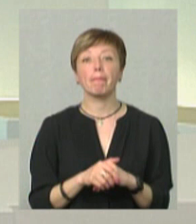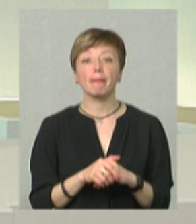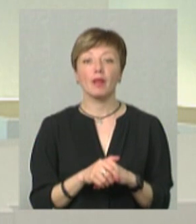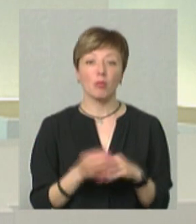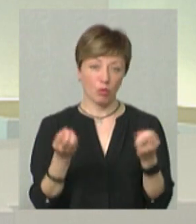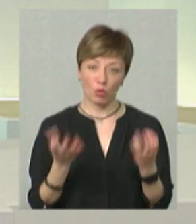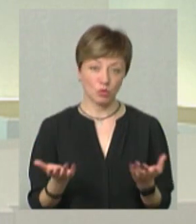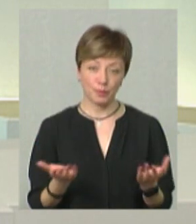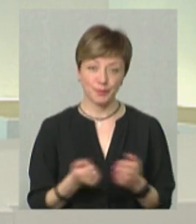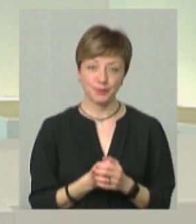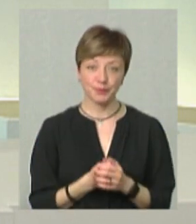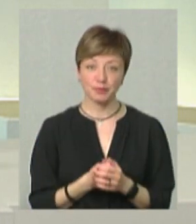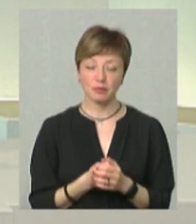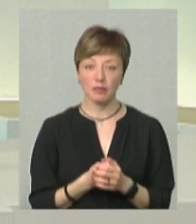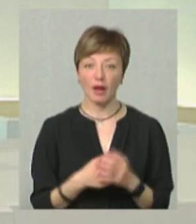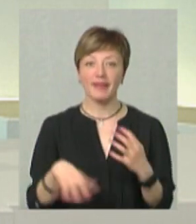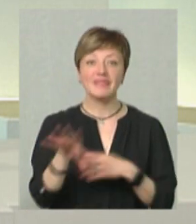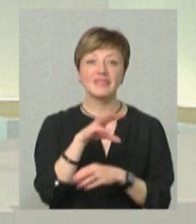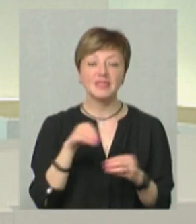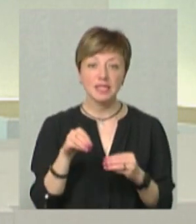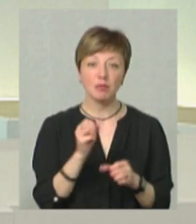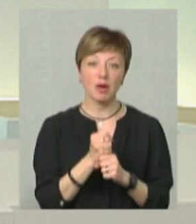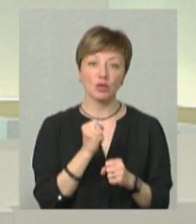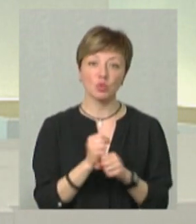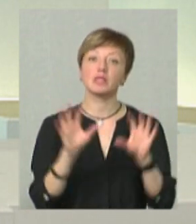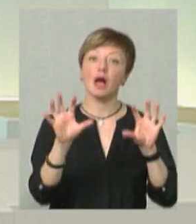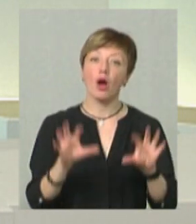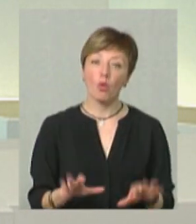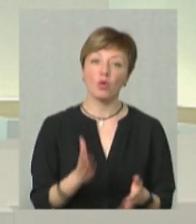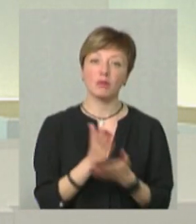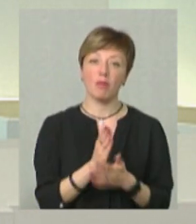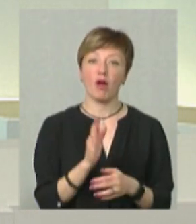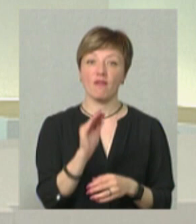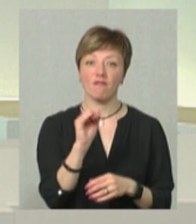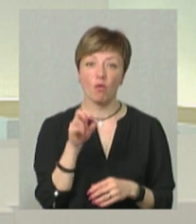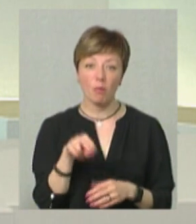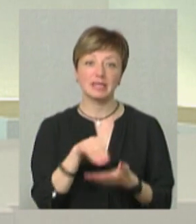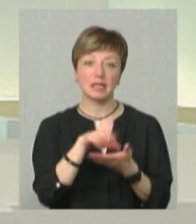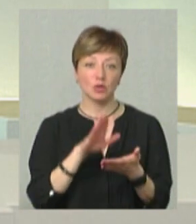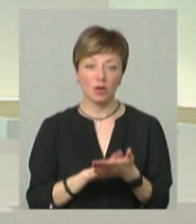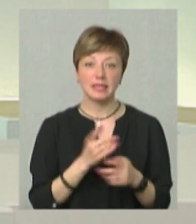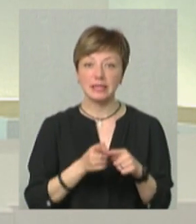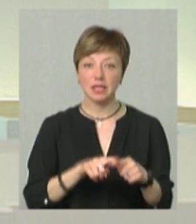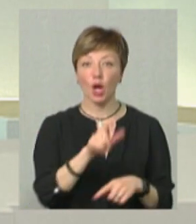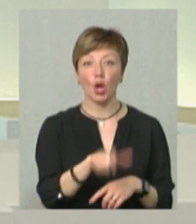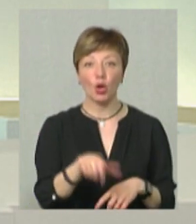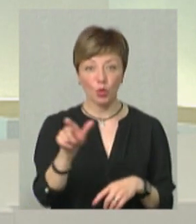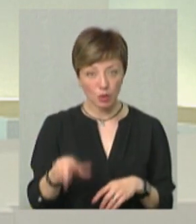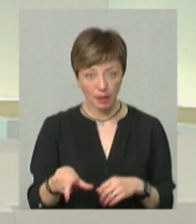Банально. Вони всі працюють законно, мають ФОПи і так далі, зареєстровані. Ці люди,